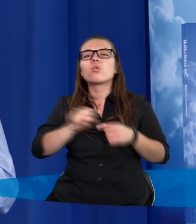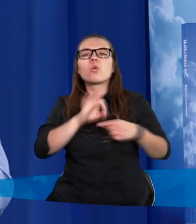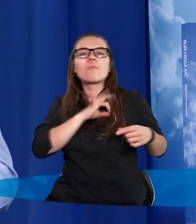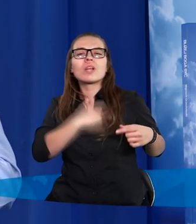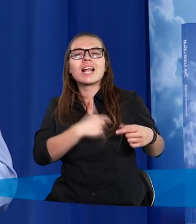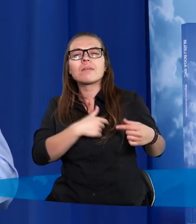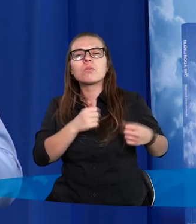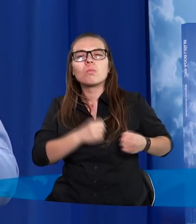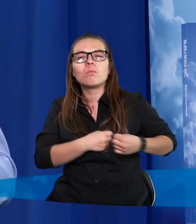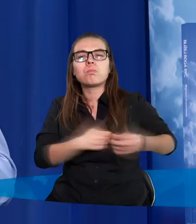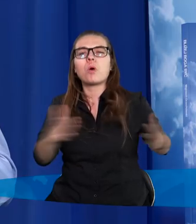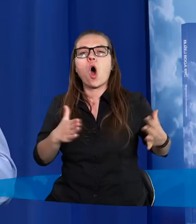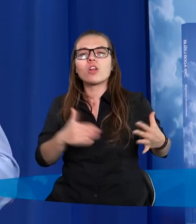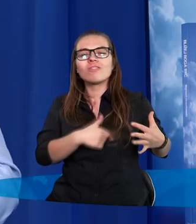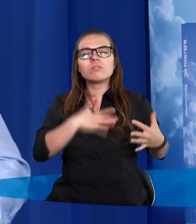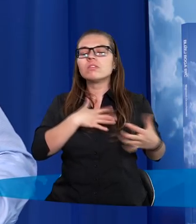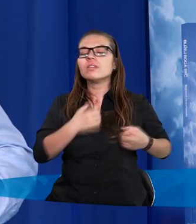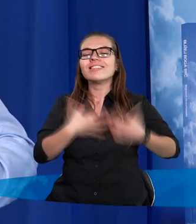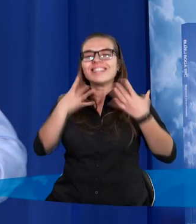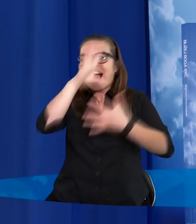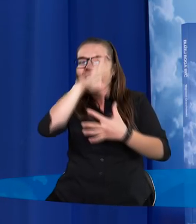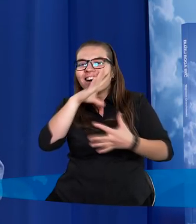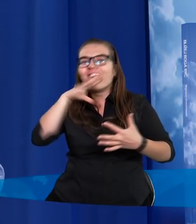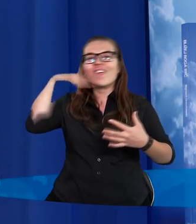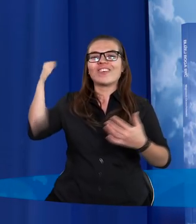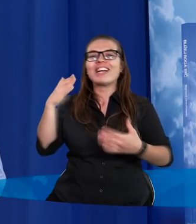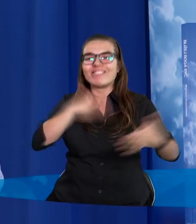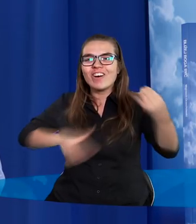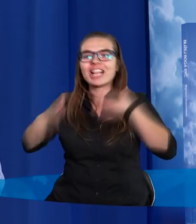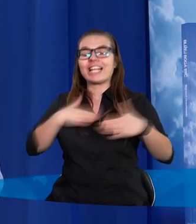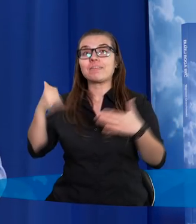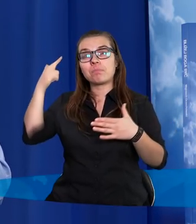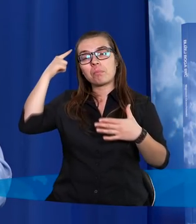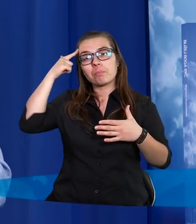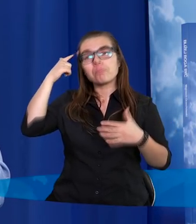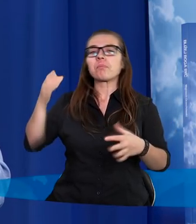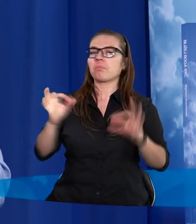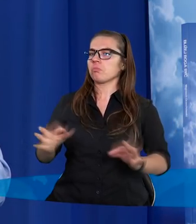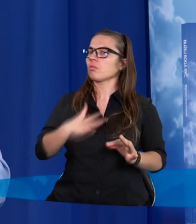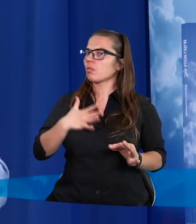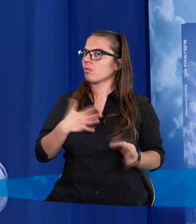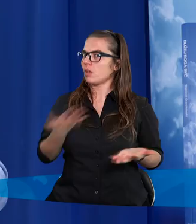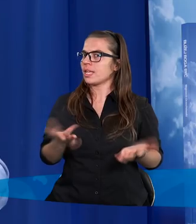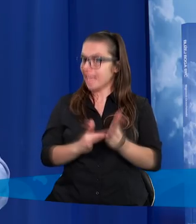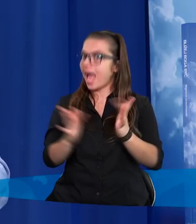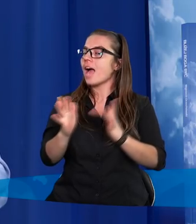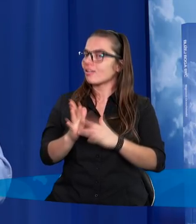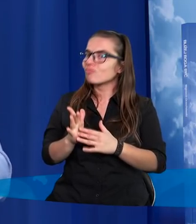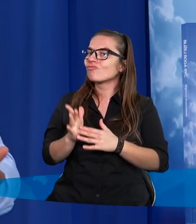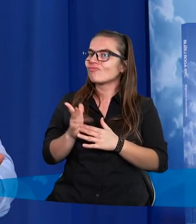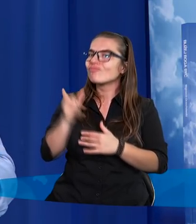Nagle na mojej twarzy pojawił się uśmiech, takie podekscytowanie i pomyślałem sobie Ciebie, Jezu?